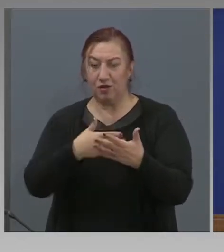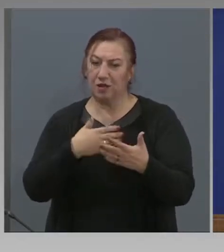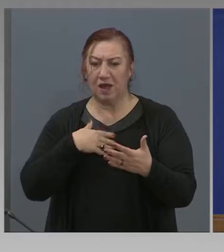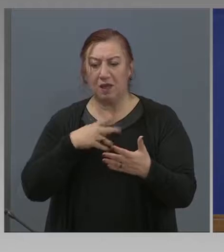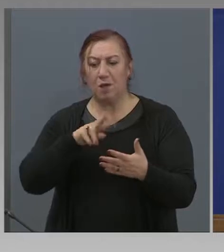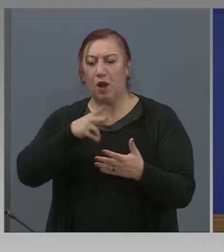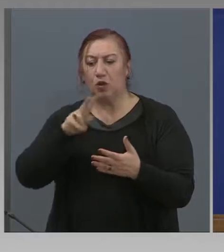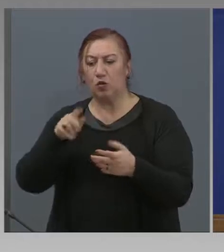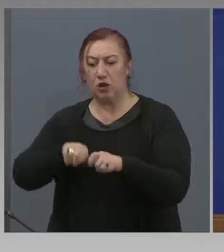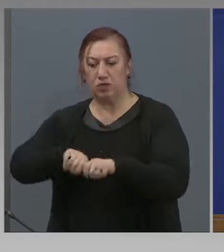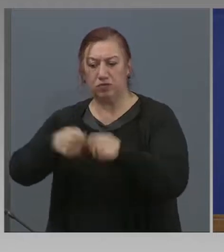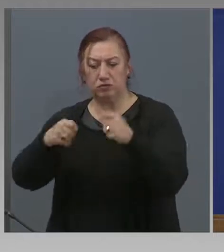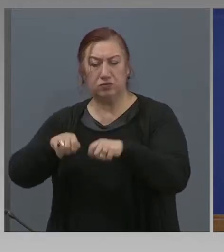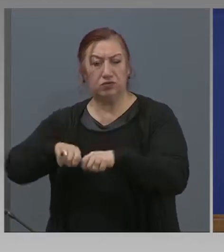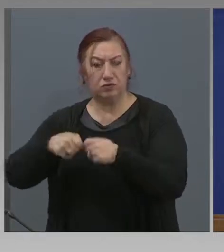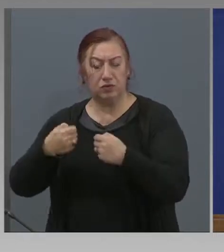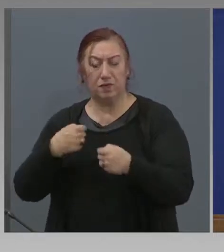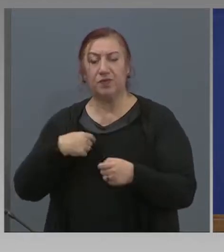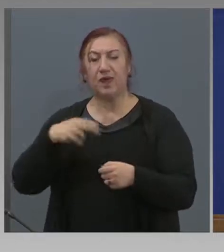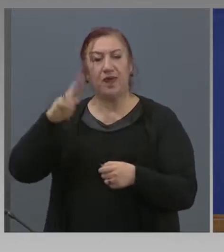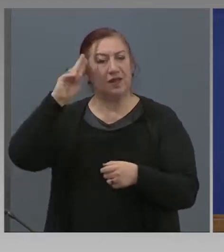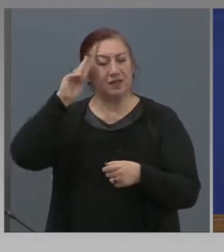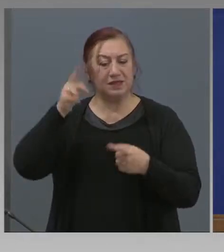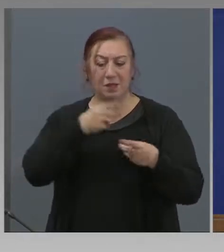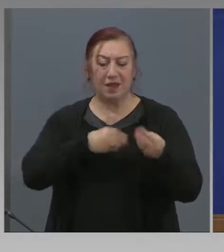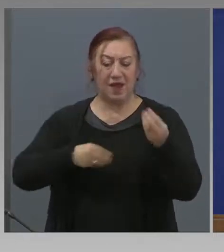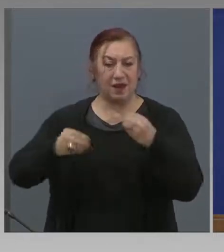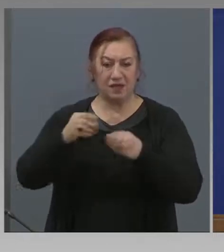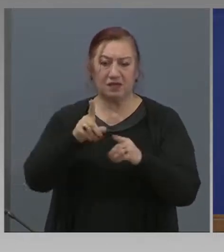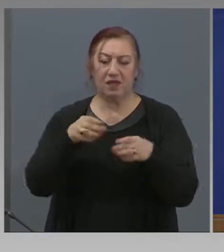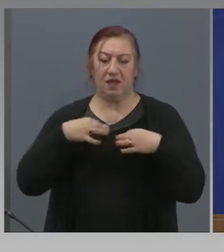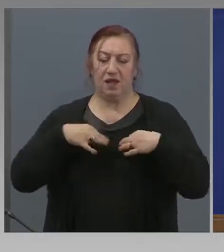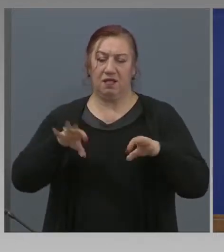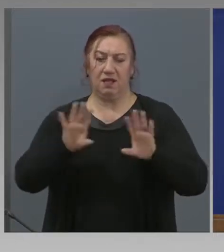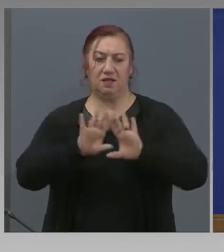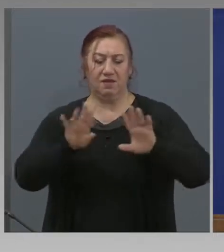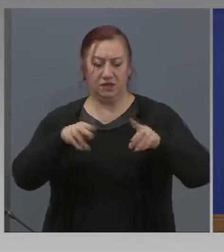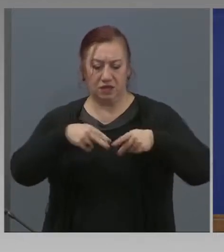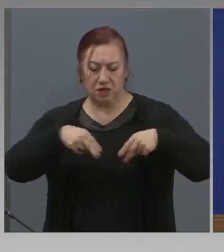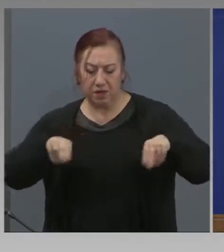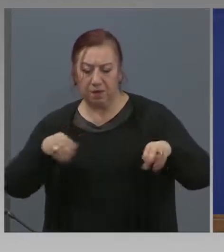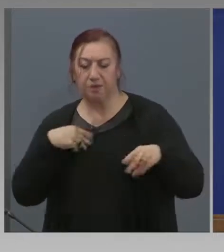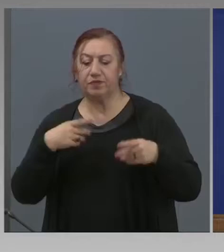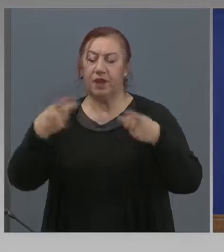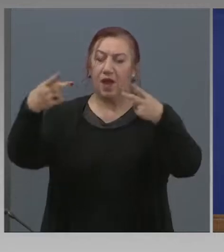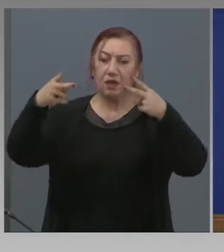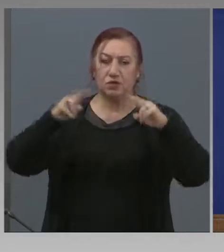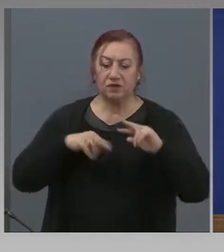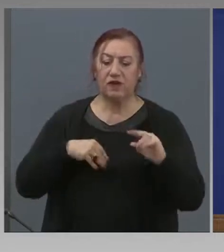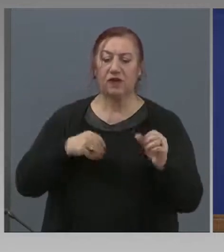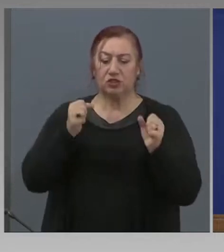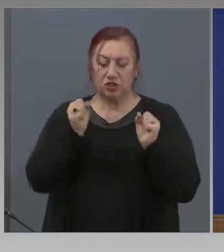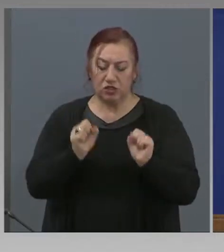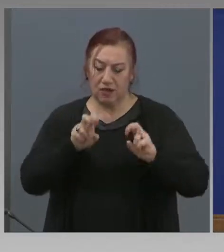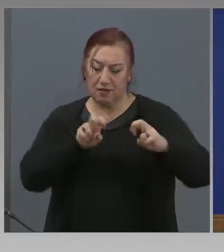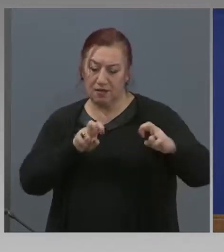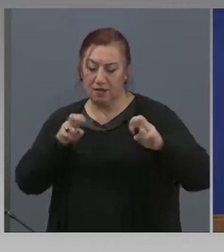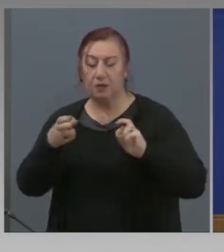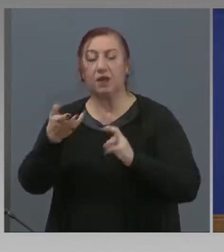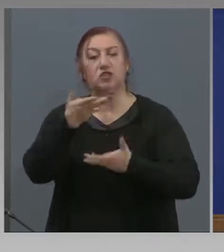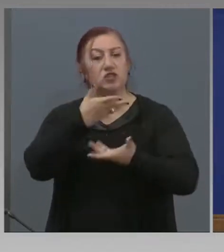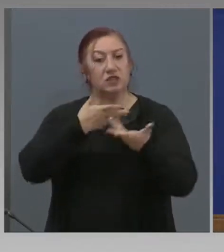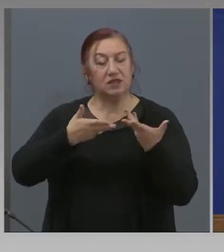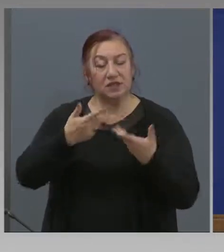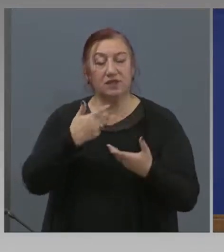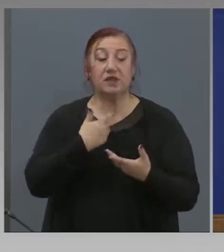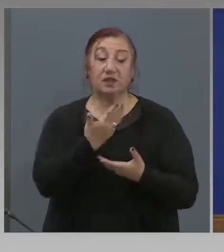неговата работа. Дисциплинарния съвет, знаете, той е независим. Когато се прибере, ще заседава, ще му се поискат обяснения и